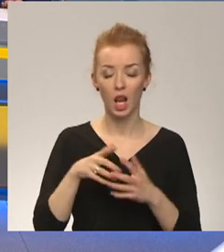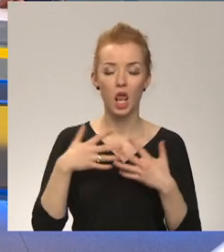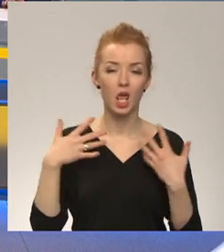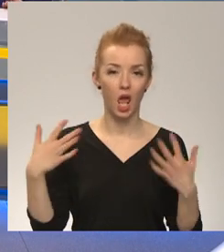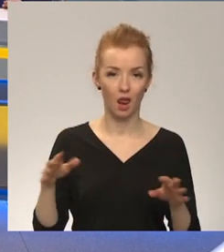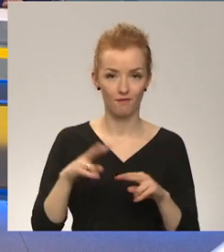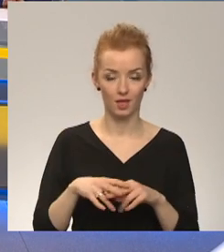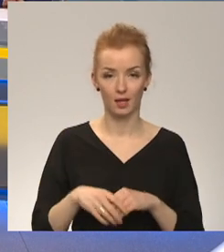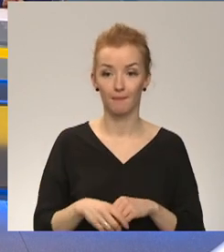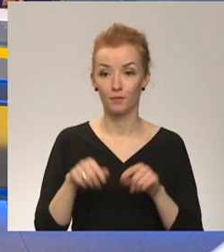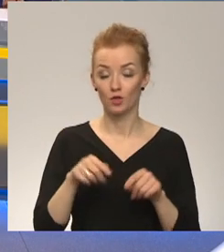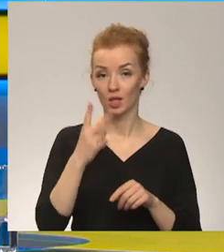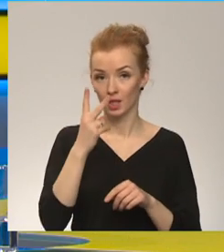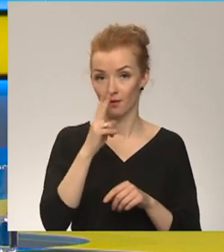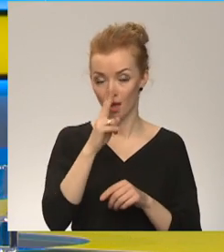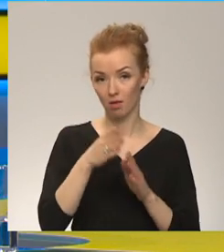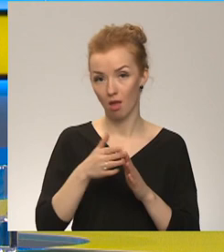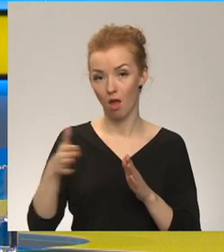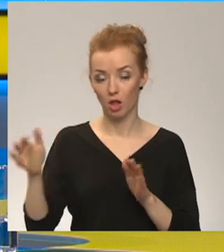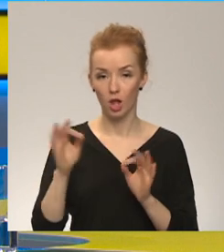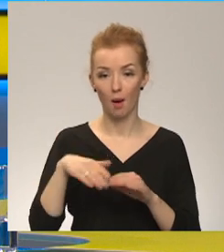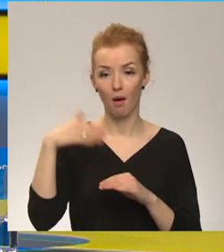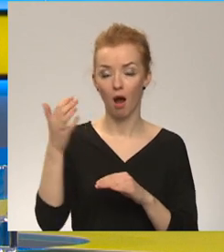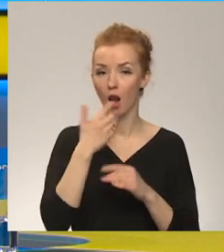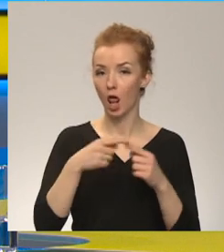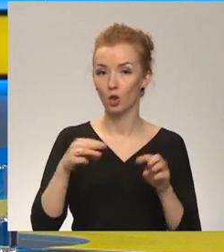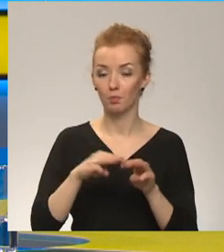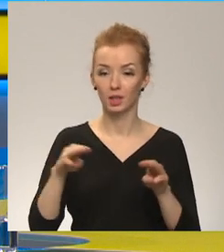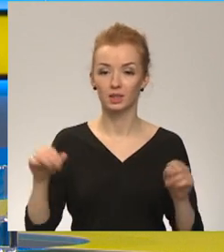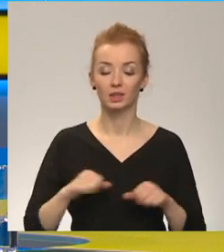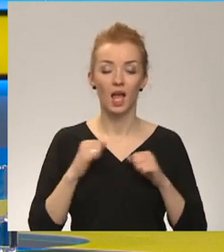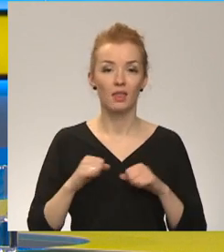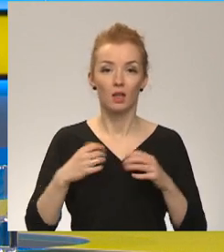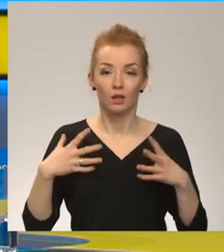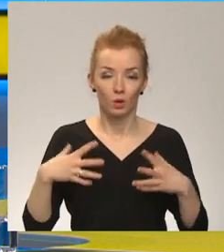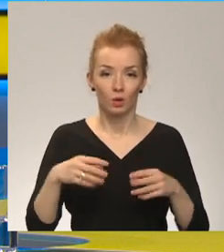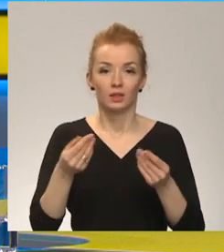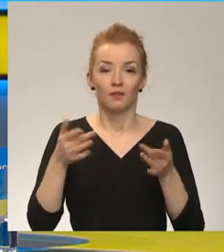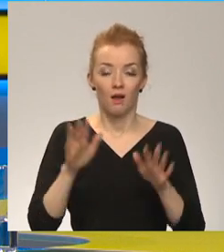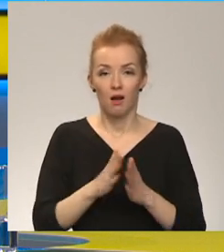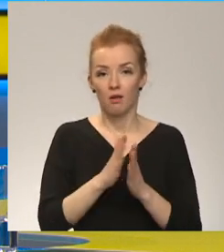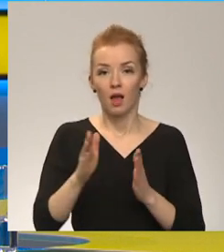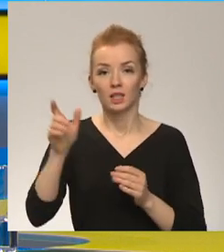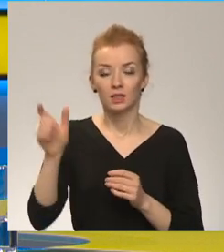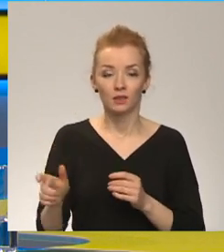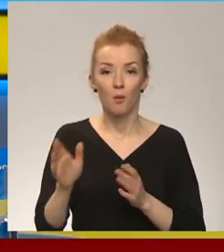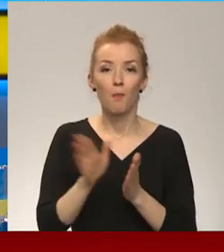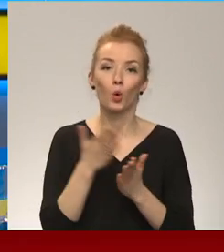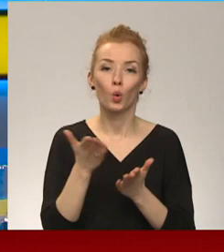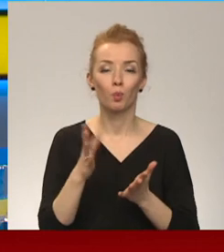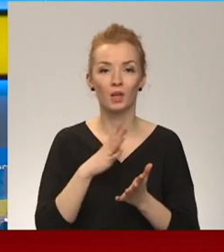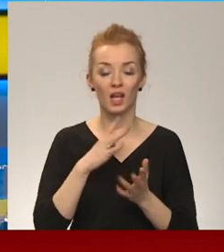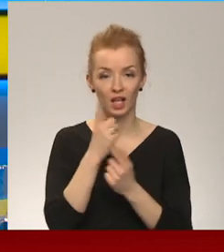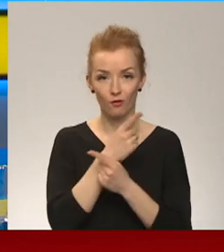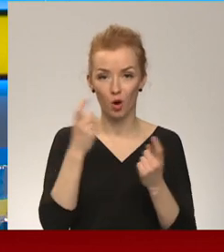Šajās divās pēdējās nedēļās tiešām ārlietu ministrī darījusi visu iespējamo un neiespējamo. Katrs cilvēks, par kuru bija informācija konsulārē, reģistrā, jo,